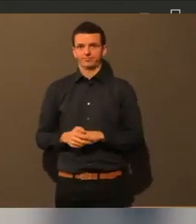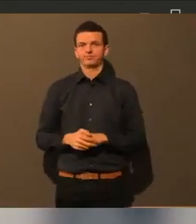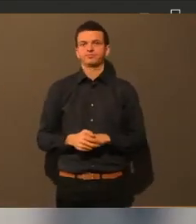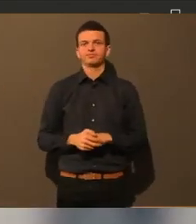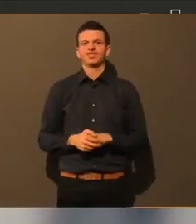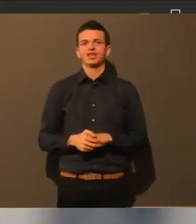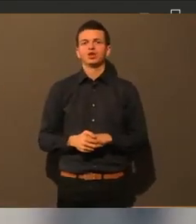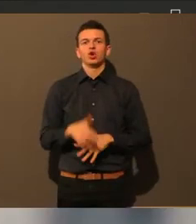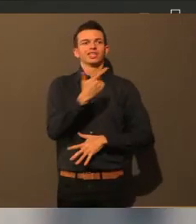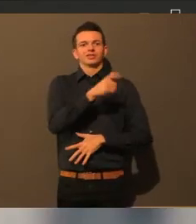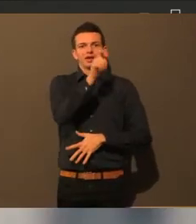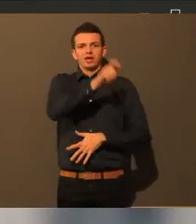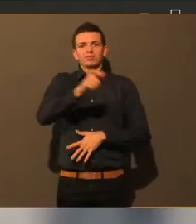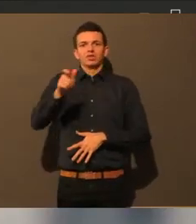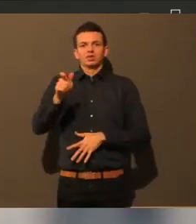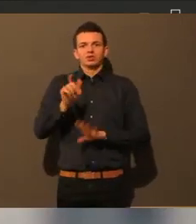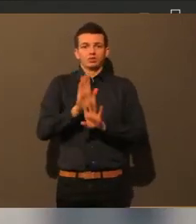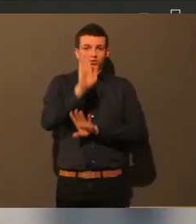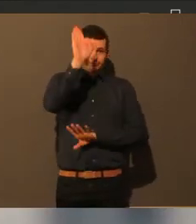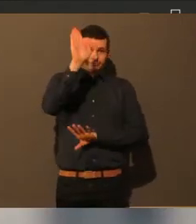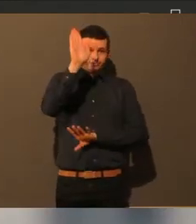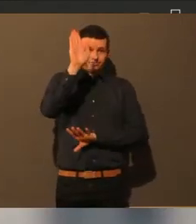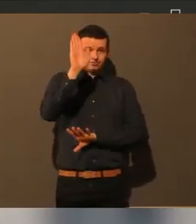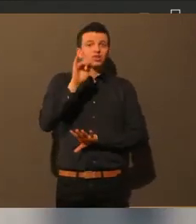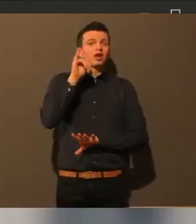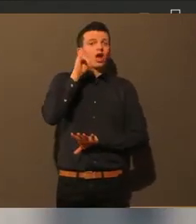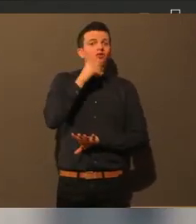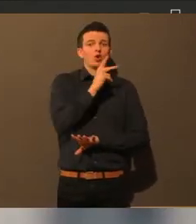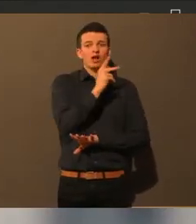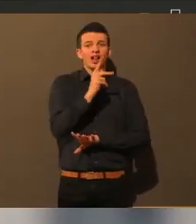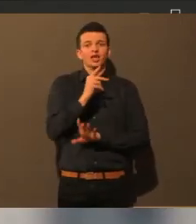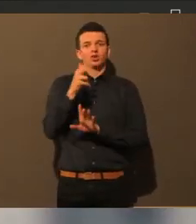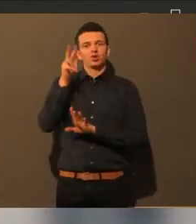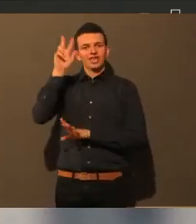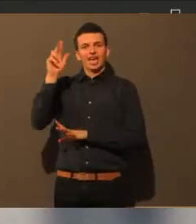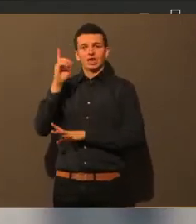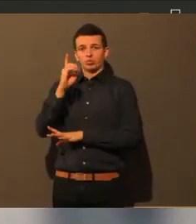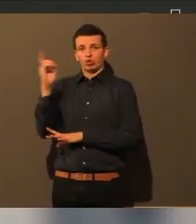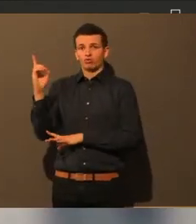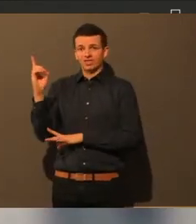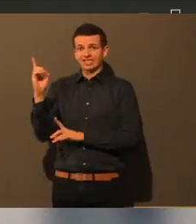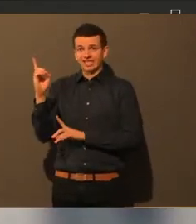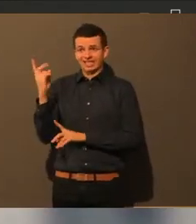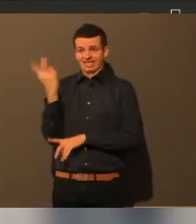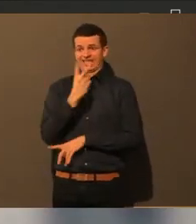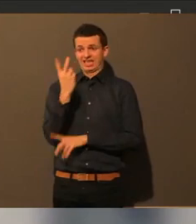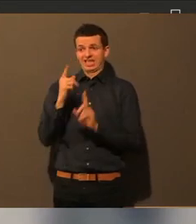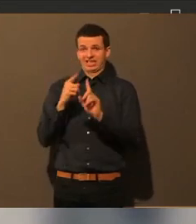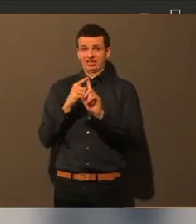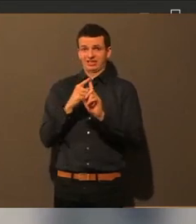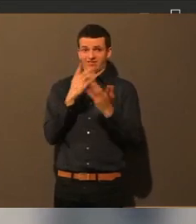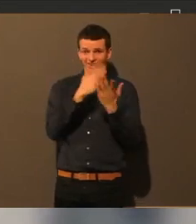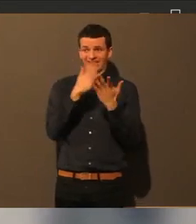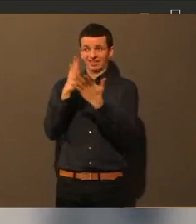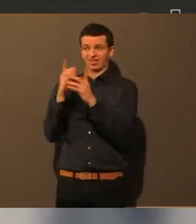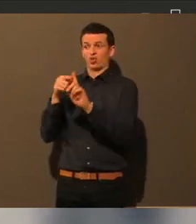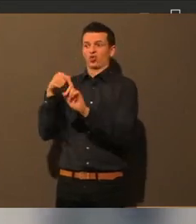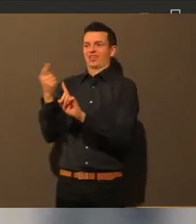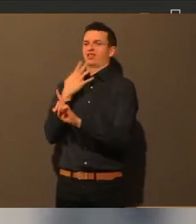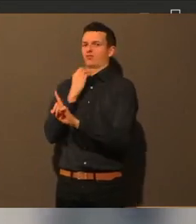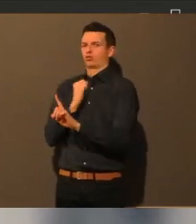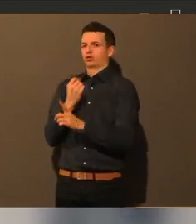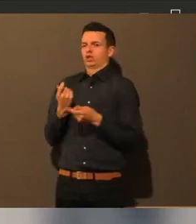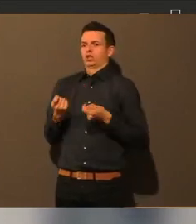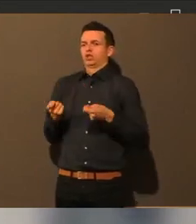von der Frau Kalcher und von Herrn Dombrovski und dann würde ich auch gerne allmählich zum Schluss kommen. Frau